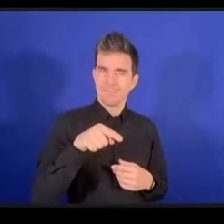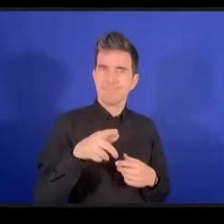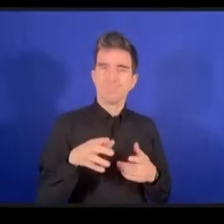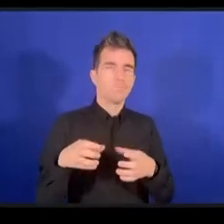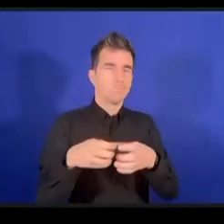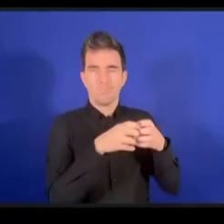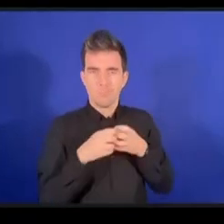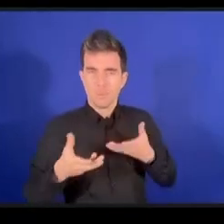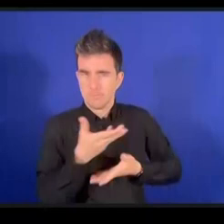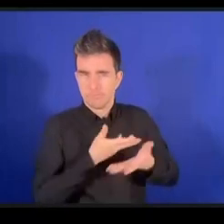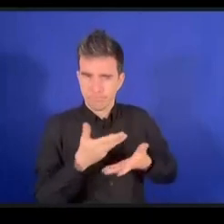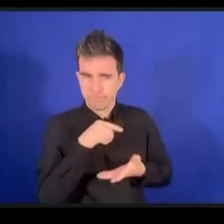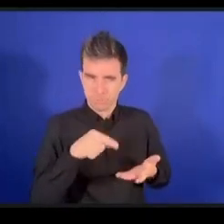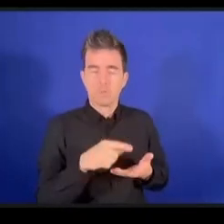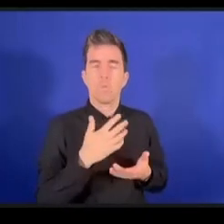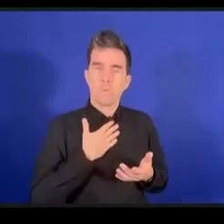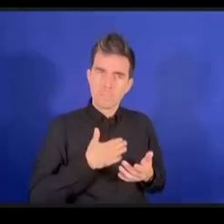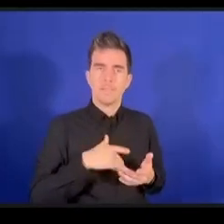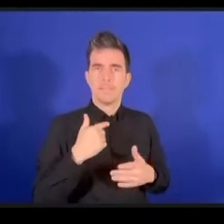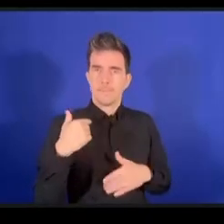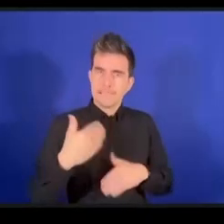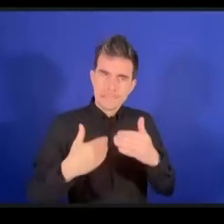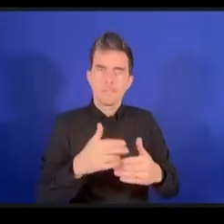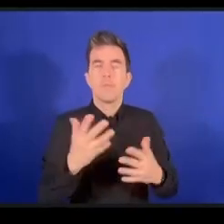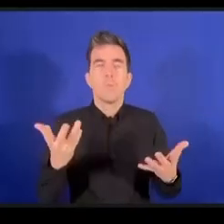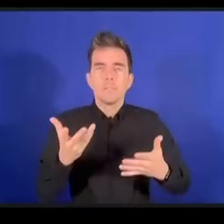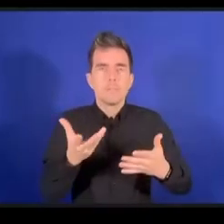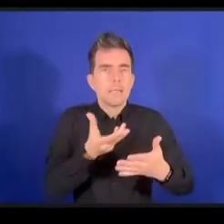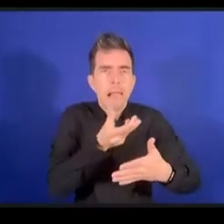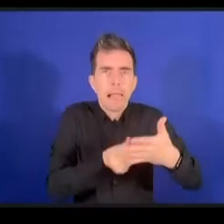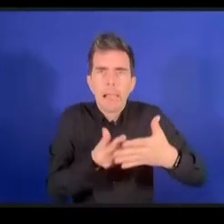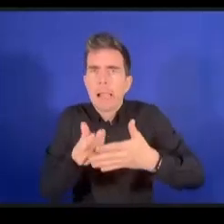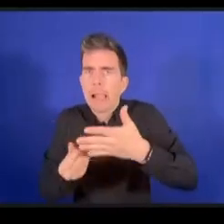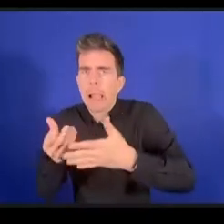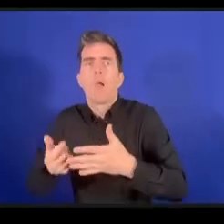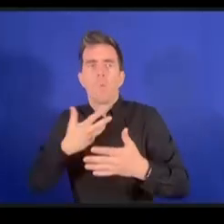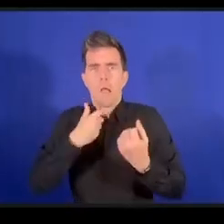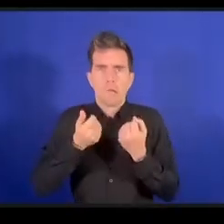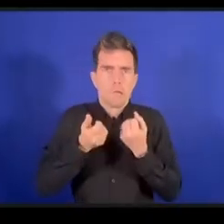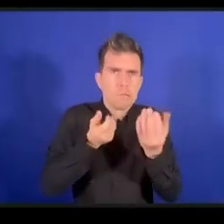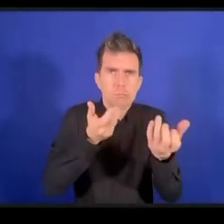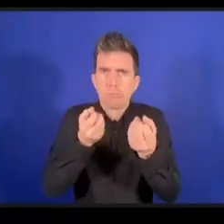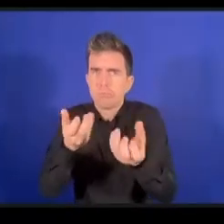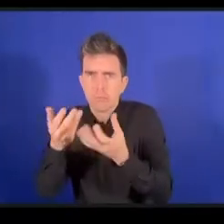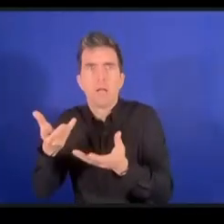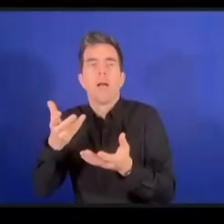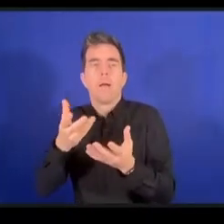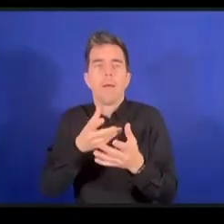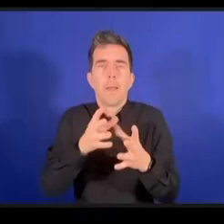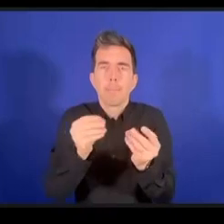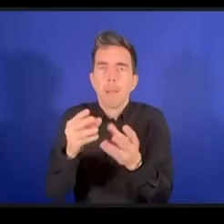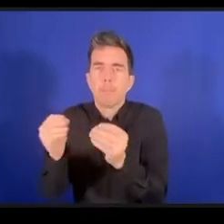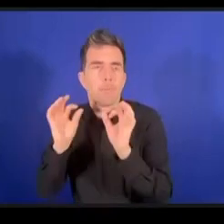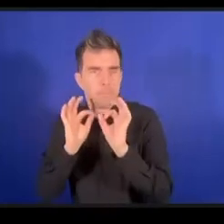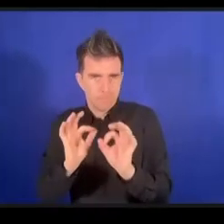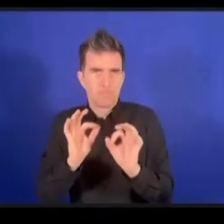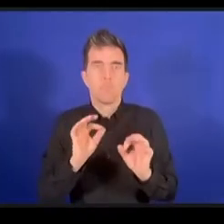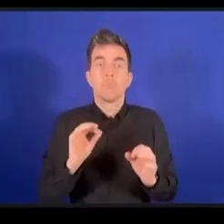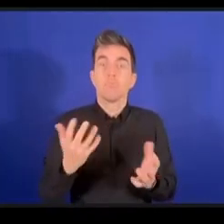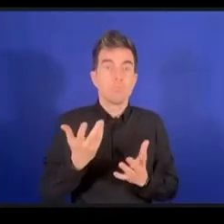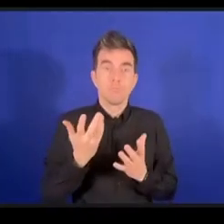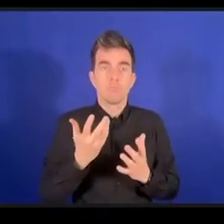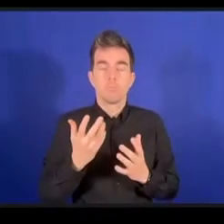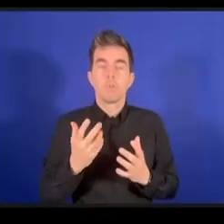بين ما تعيد به الانترنت وما يجب تنفيذه فيما يتعلق بحقوق الإنسان وأهداف التنمية